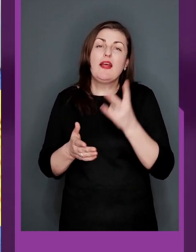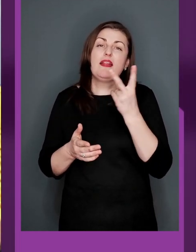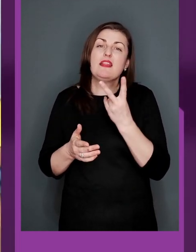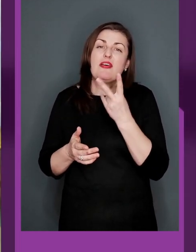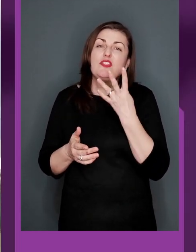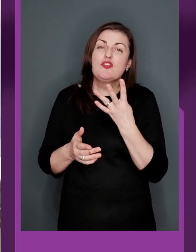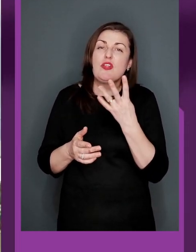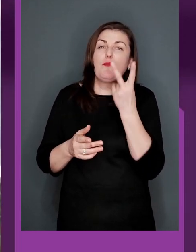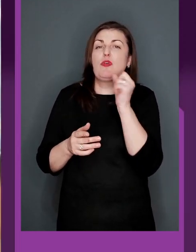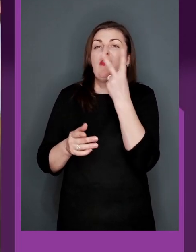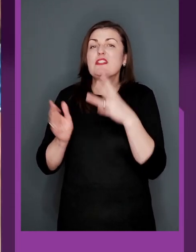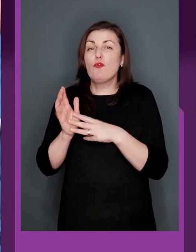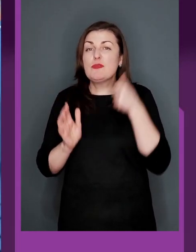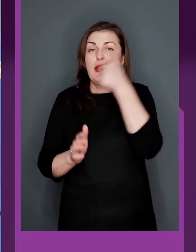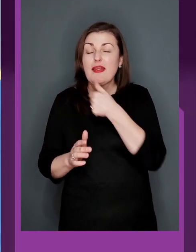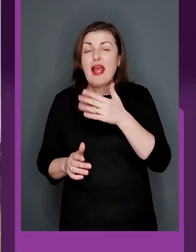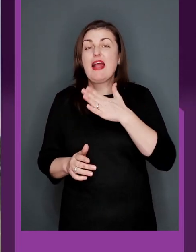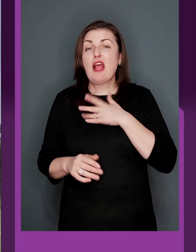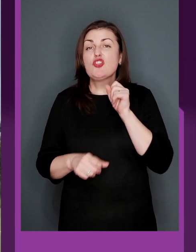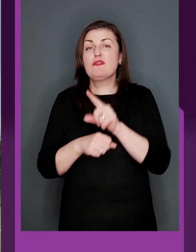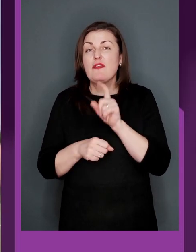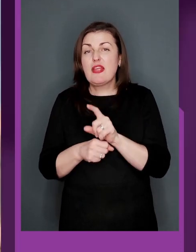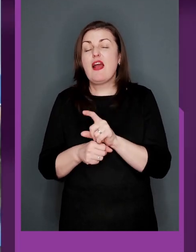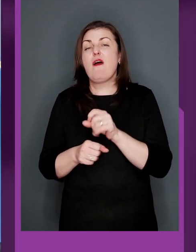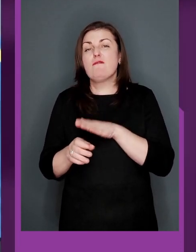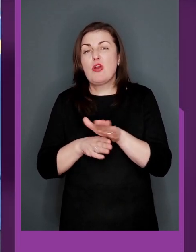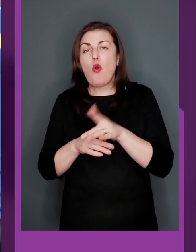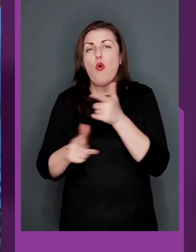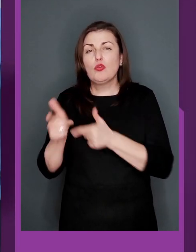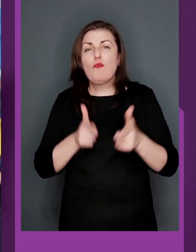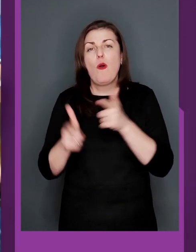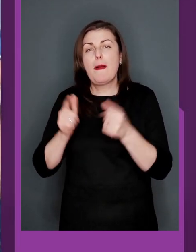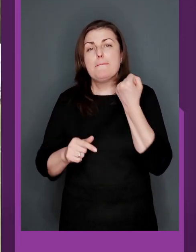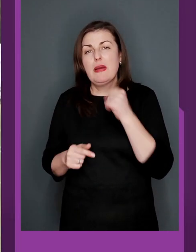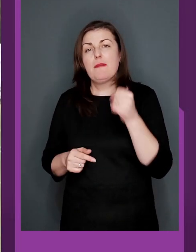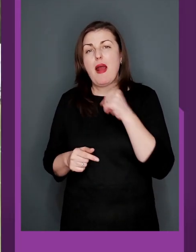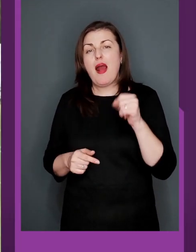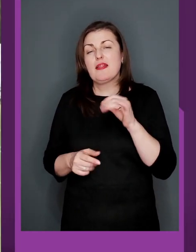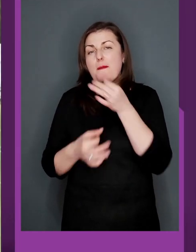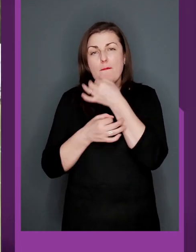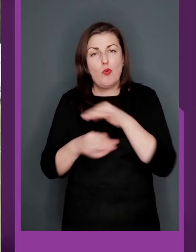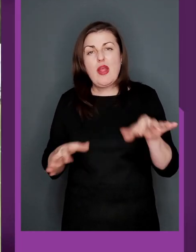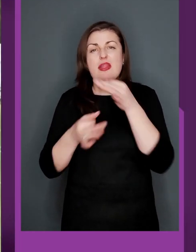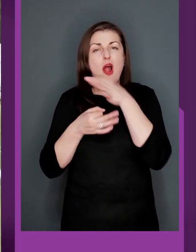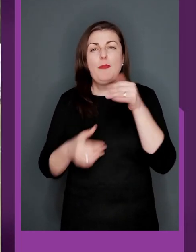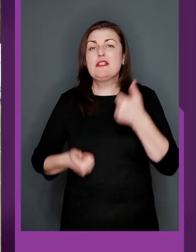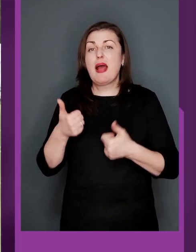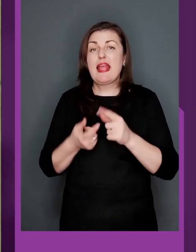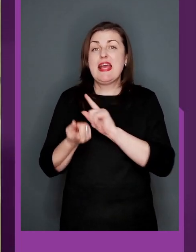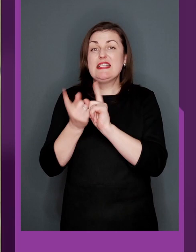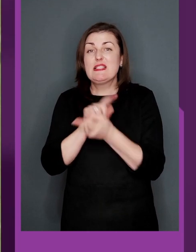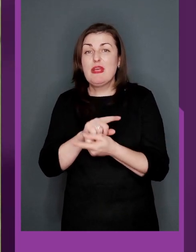буде не 24-й рік, а 28-й рік. Нашо завдання – готовитися перемагати будь-де, будь-коли і на будь-які